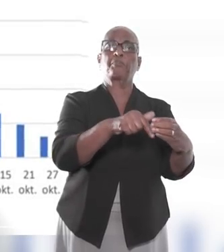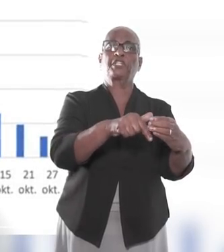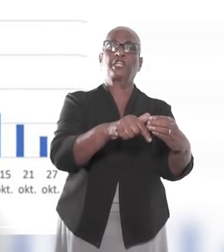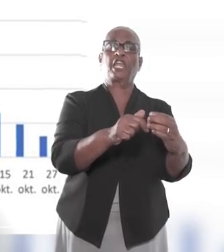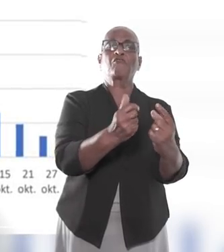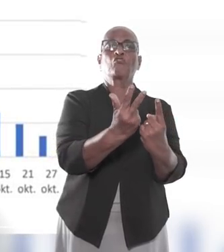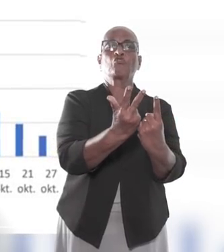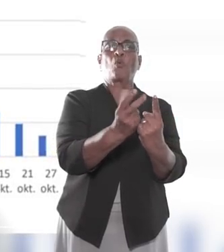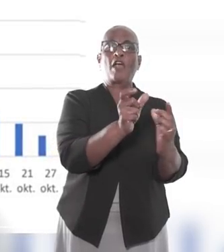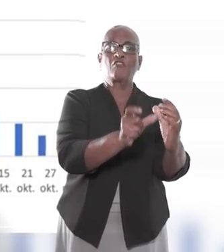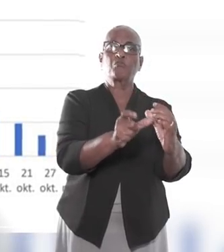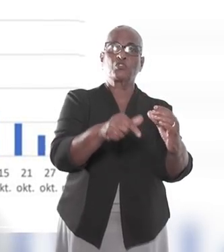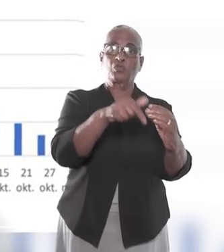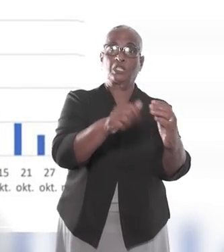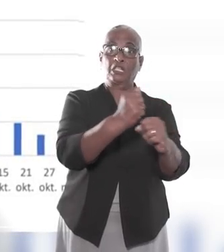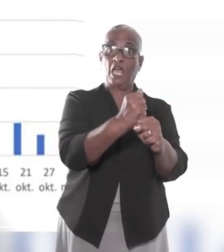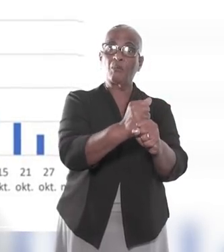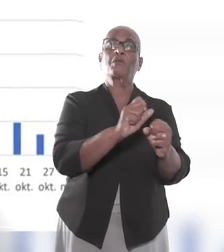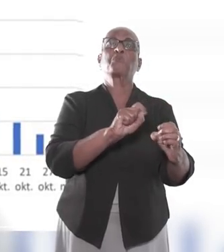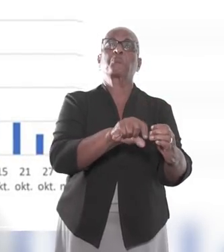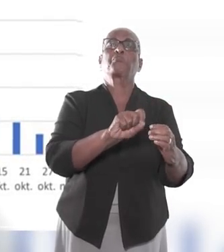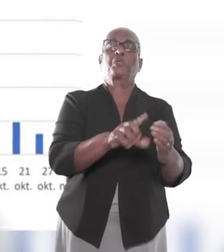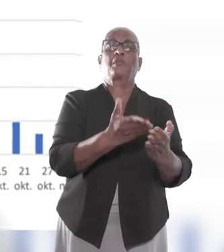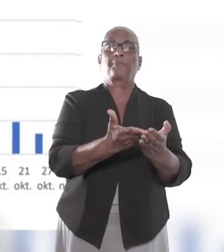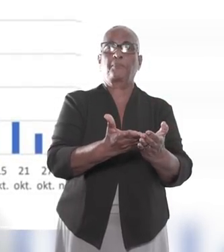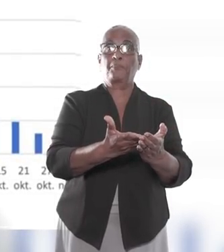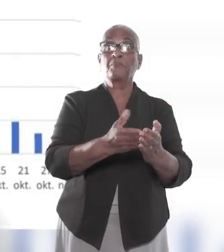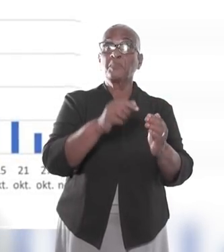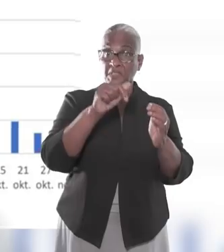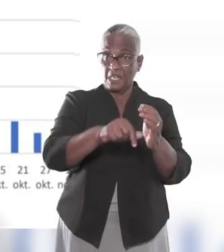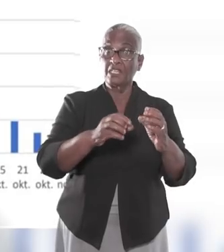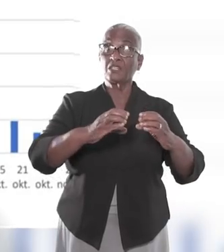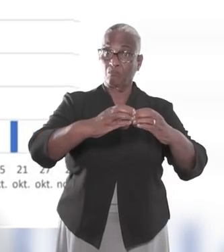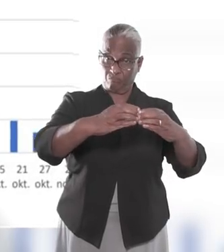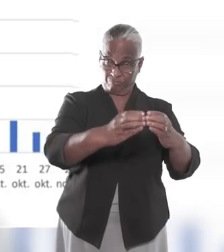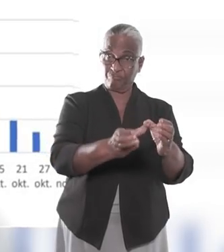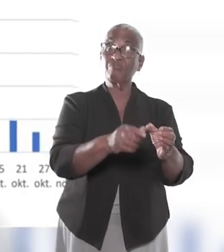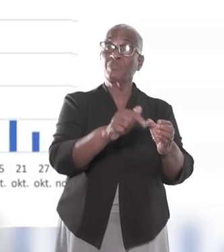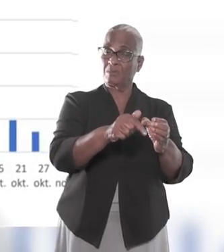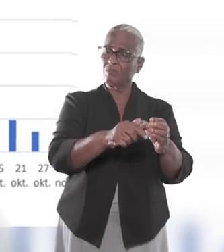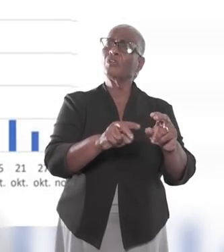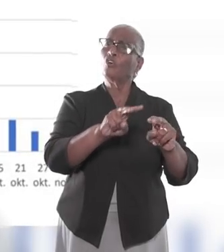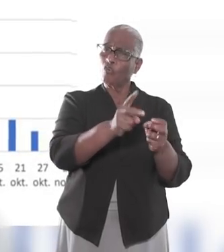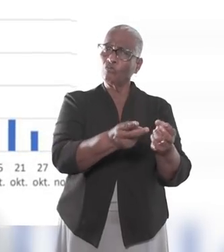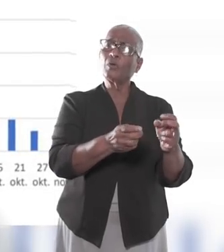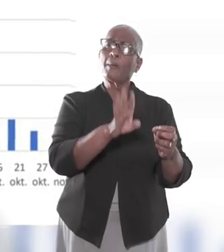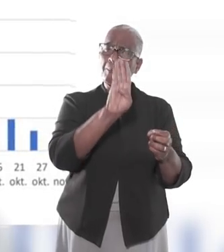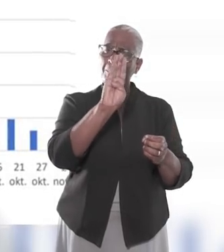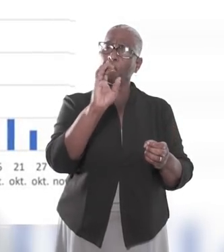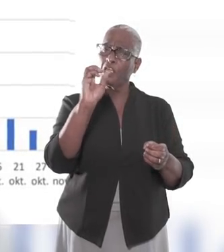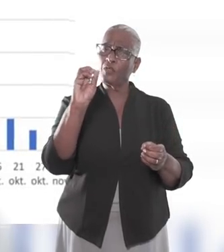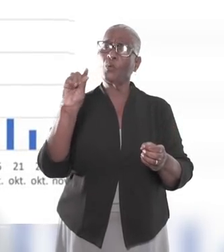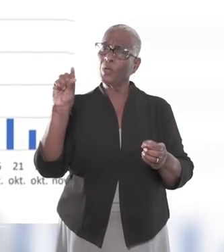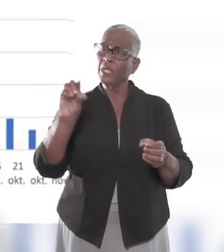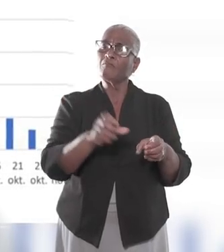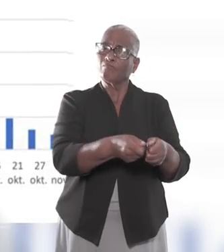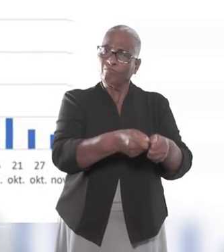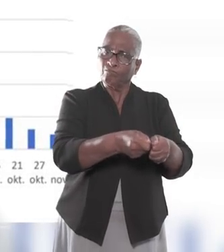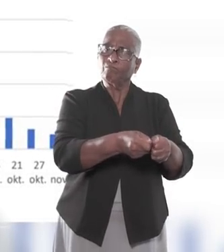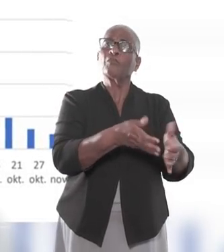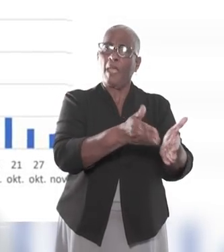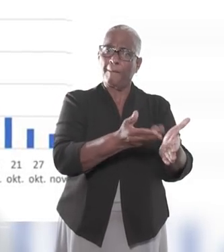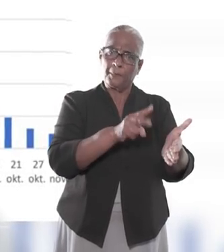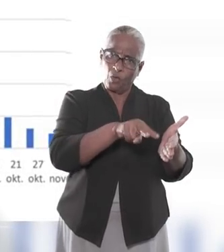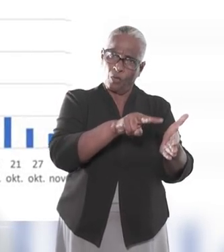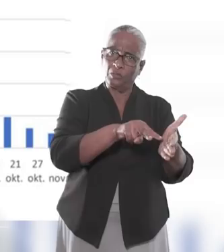visverwerkingsfabriek, waarbij 12 arbeiders besmet zijn geraakt. Deze clusterbesmetting is onder controle gebracht door het